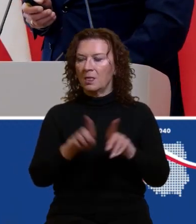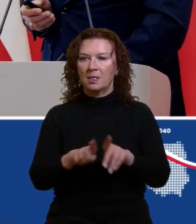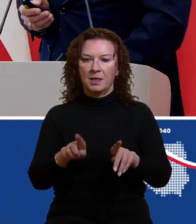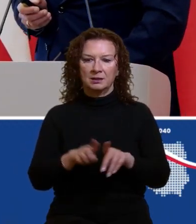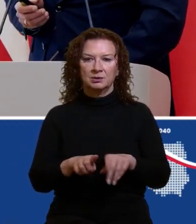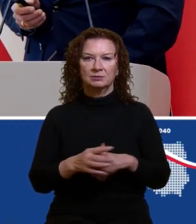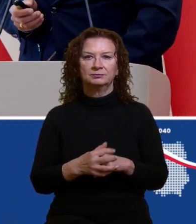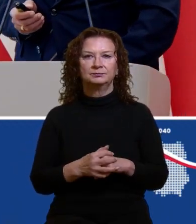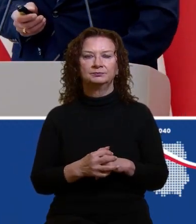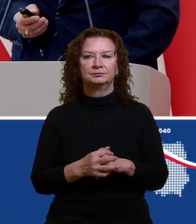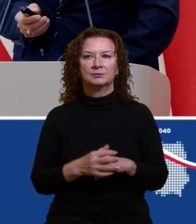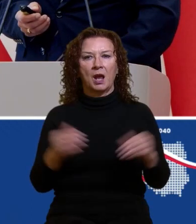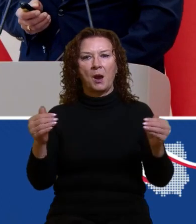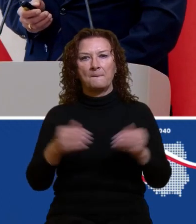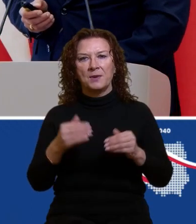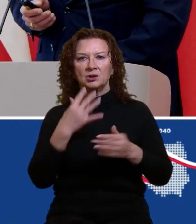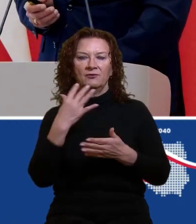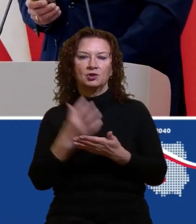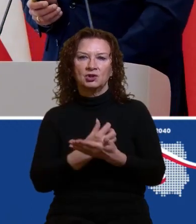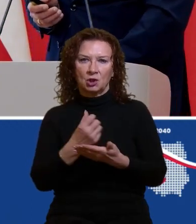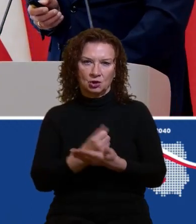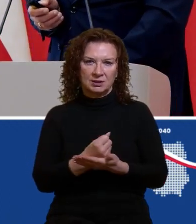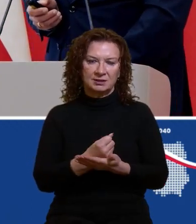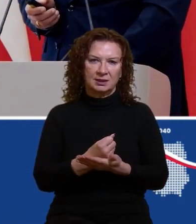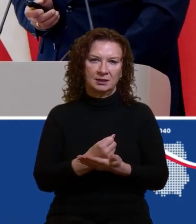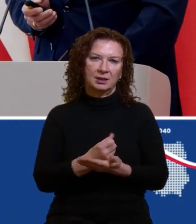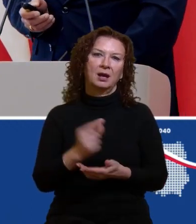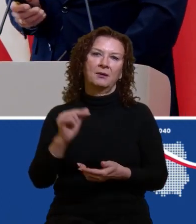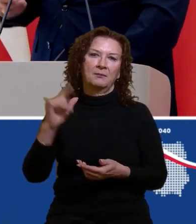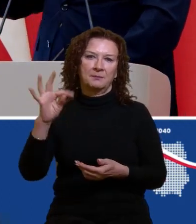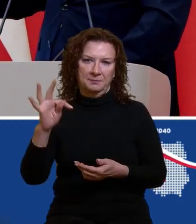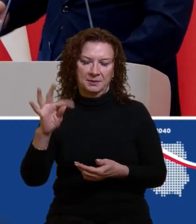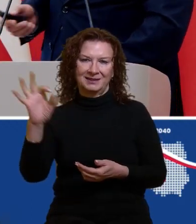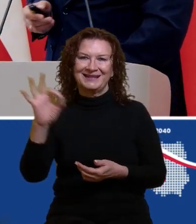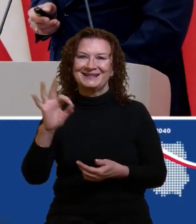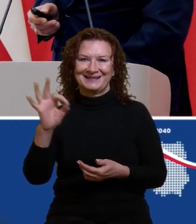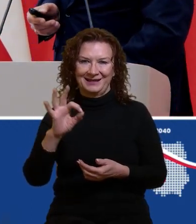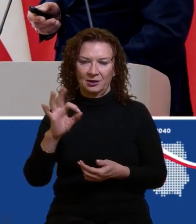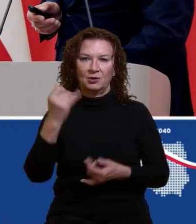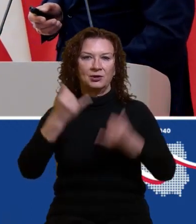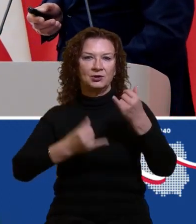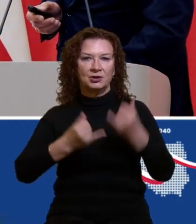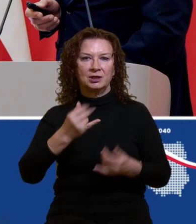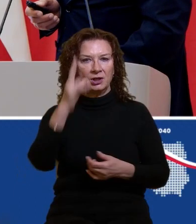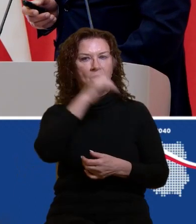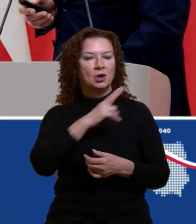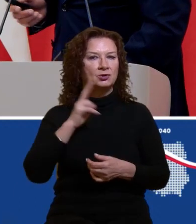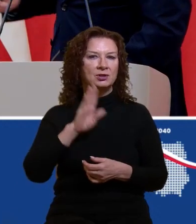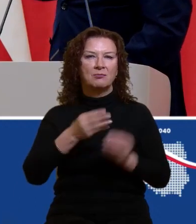możliwości skorzystania z PIT-u zero w przypadku rodziców posiadających więcej niż czwórkę dzieci.